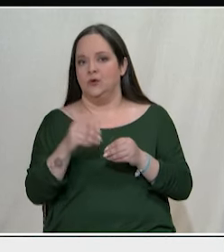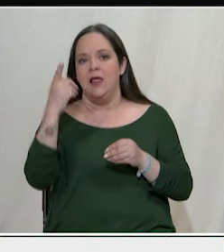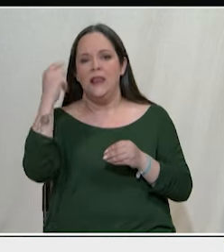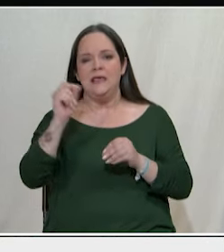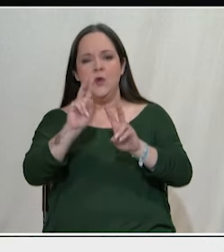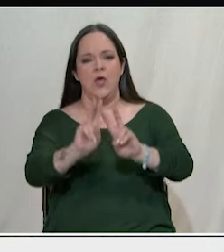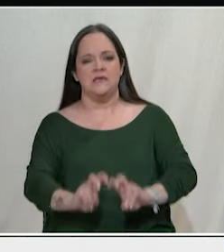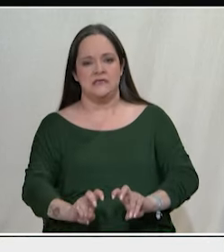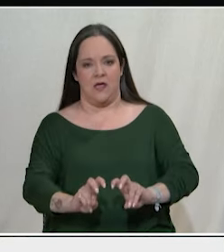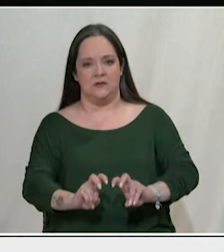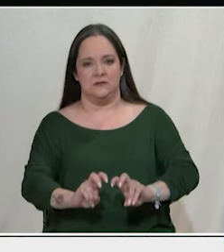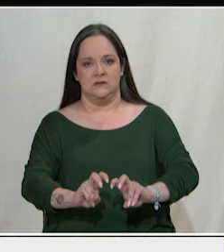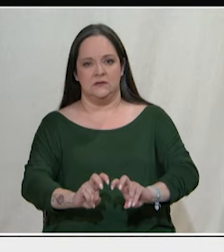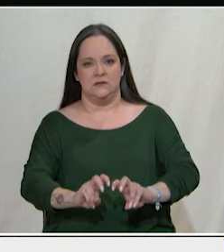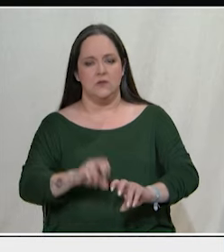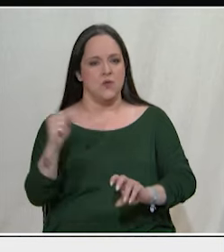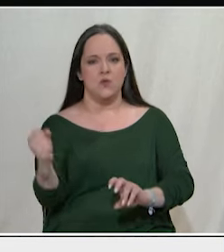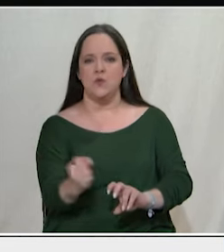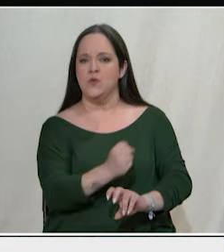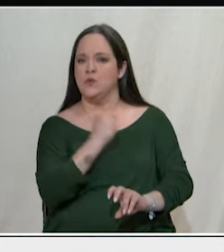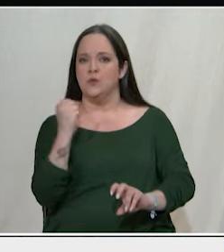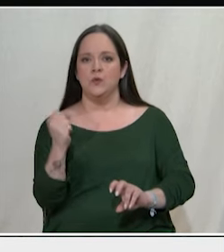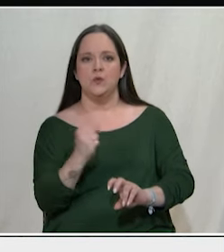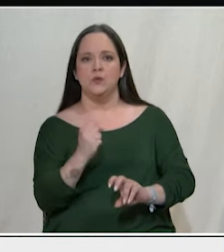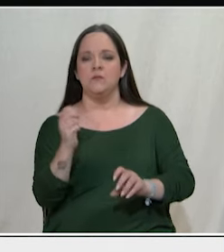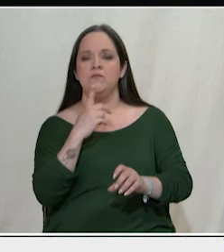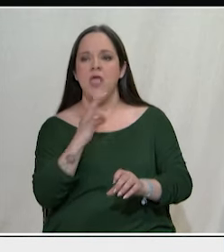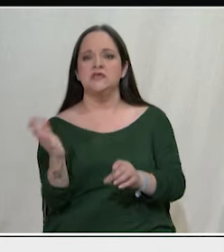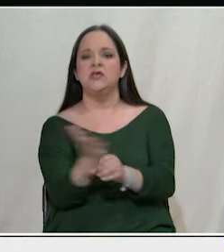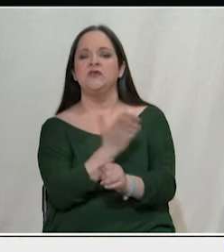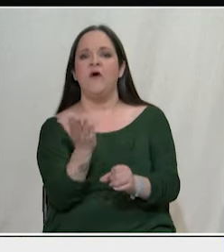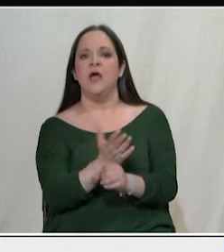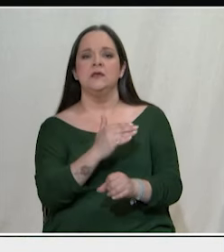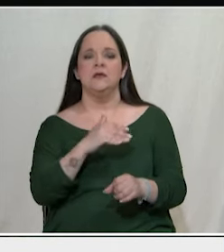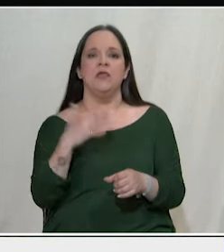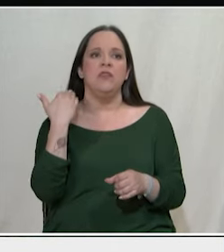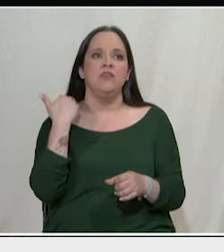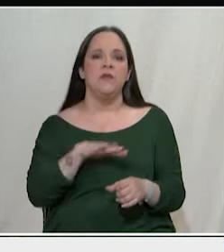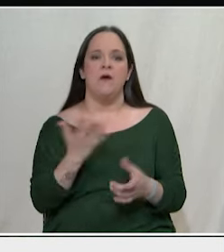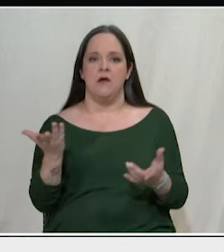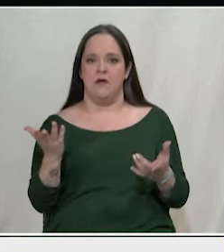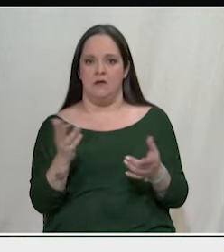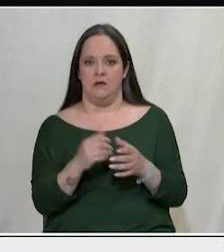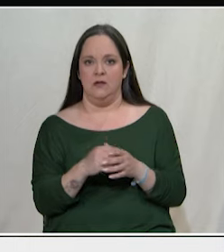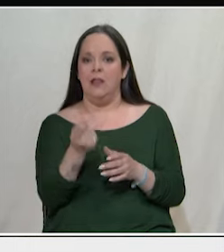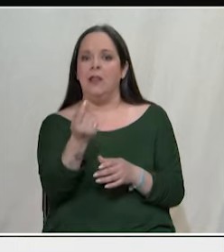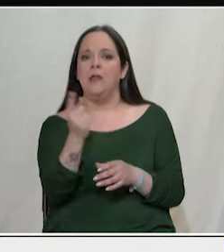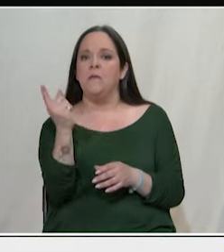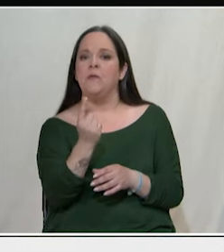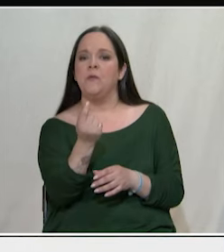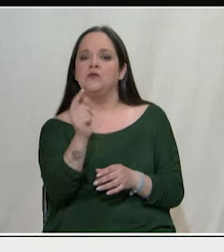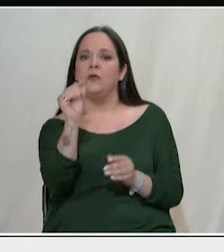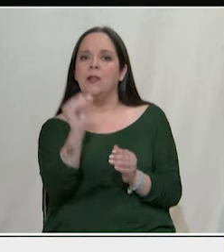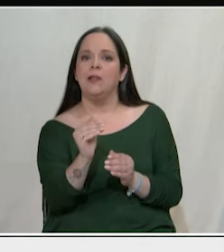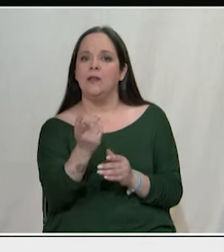νέο λύκειο μιας και θα έχει πολλαπλές εξετάσεις από τις οποίες μόνο μία μικρή μειοψηφία δηλαδή όσοι